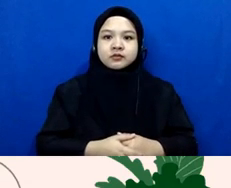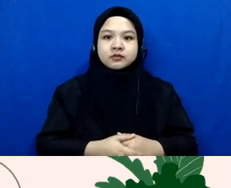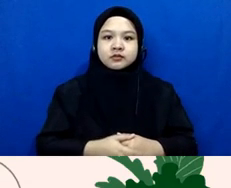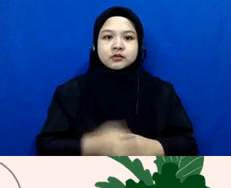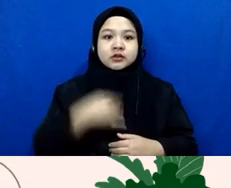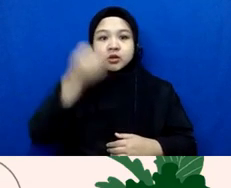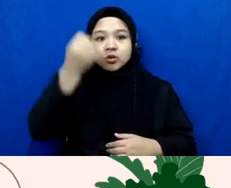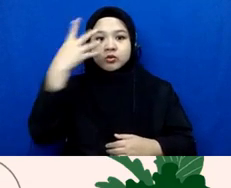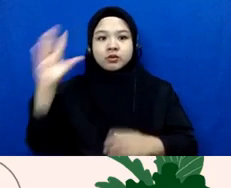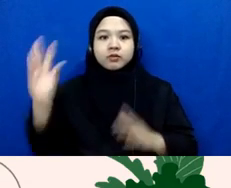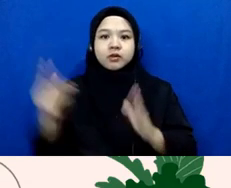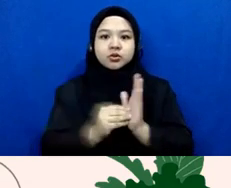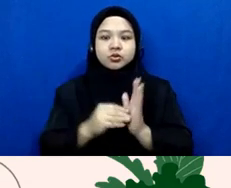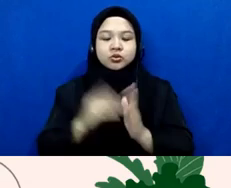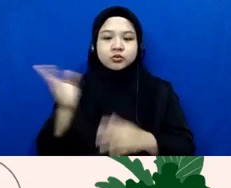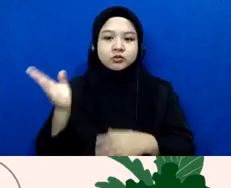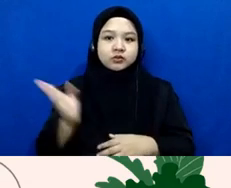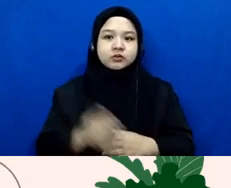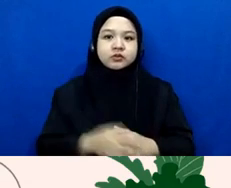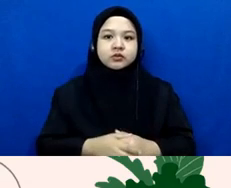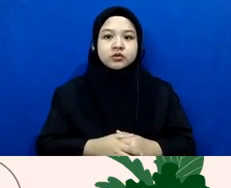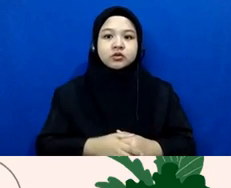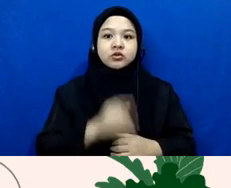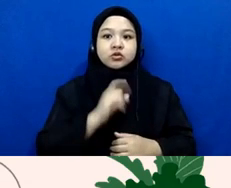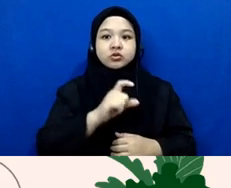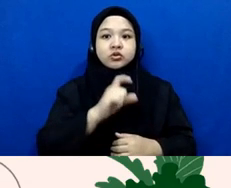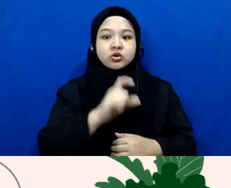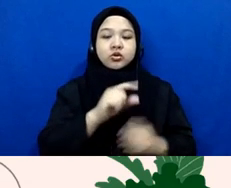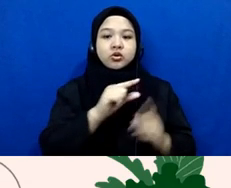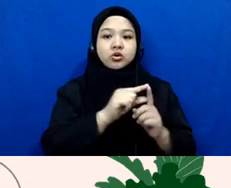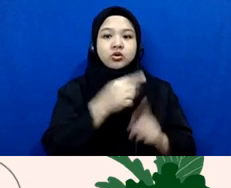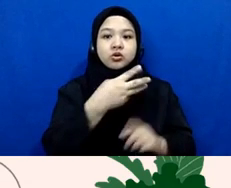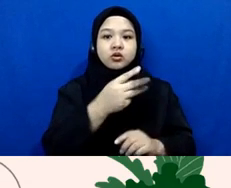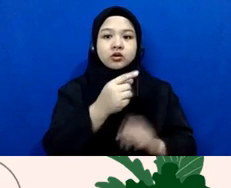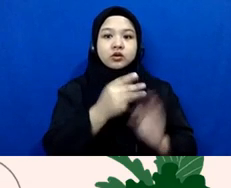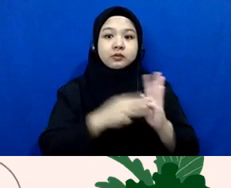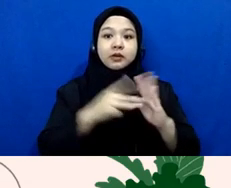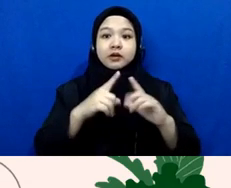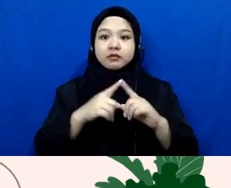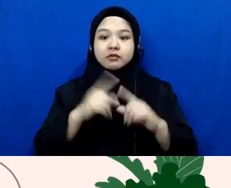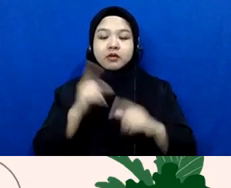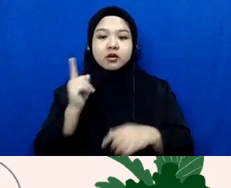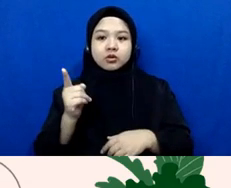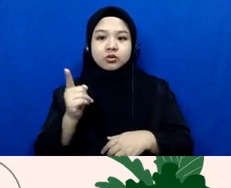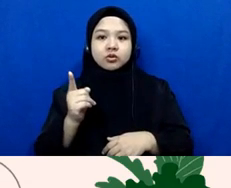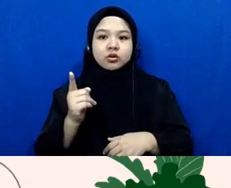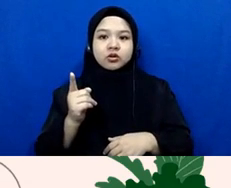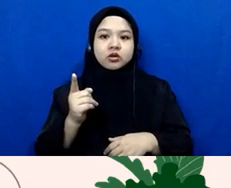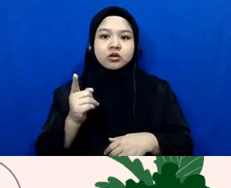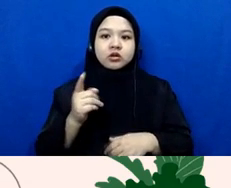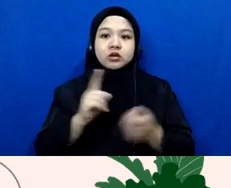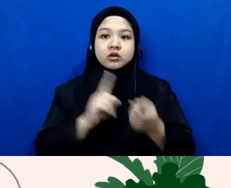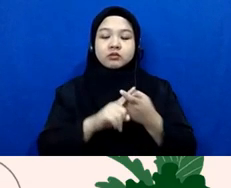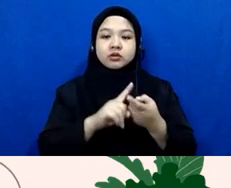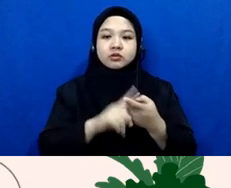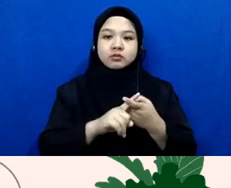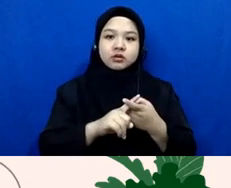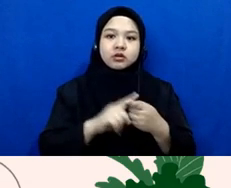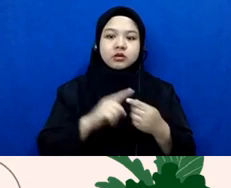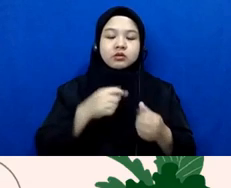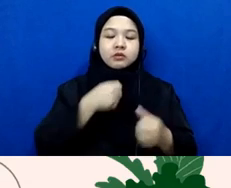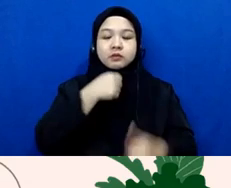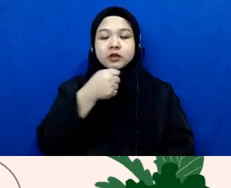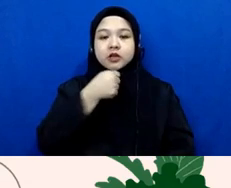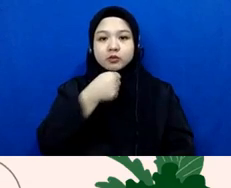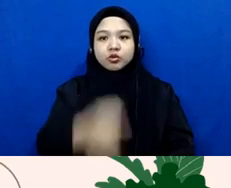jadi misalnya di dalam PERMA itu misalnya teman-teman meliput